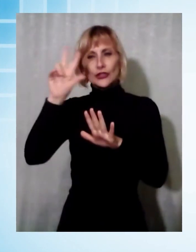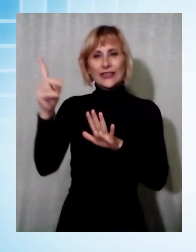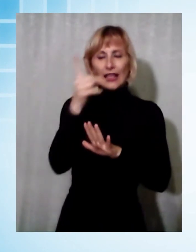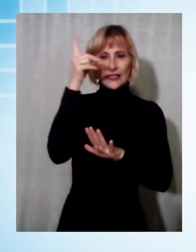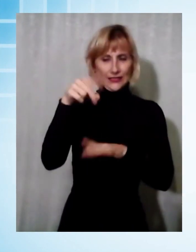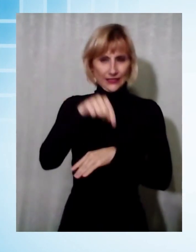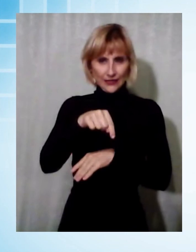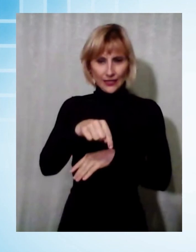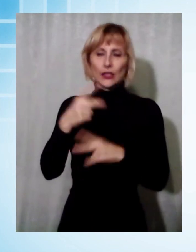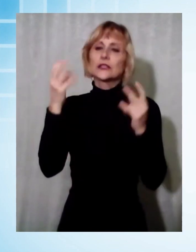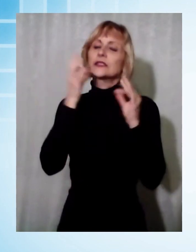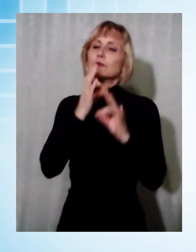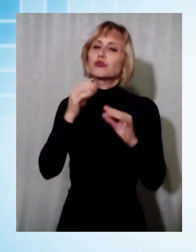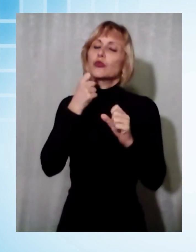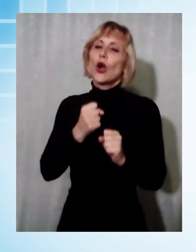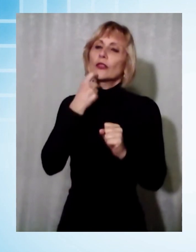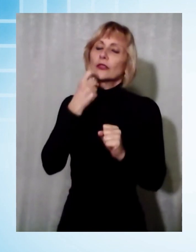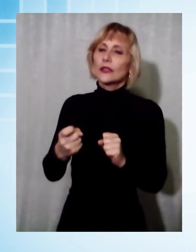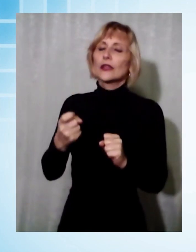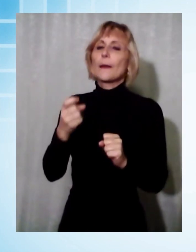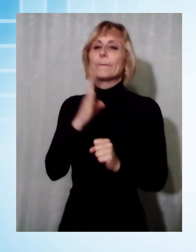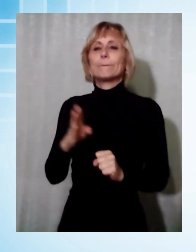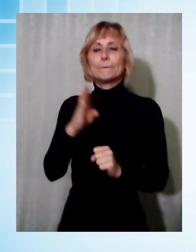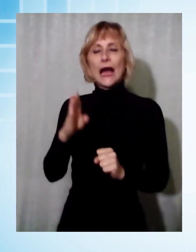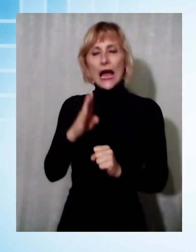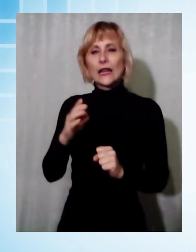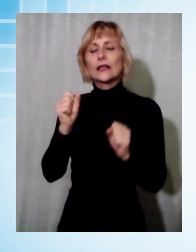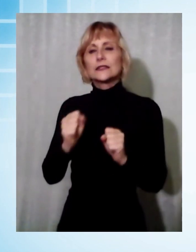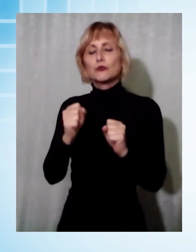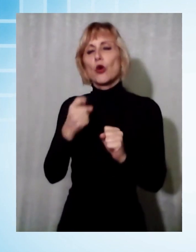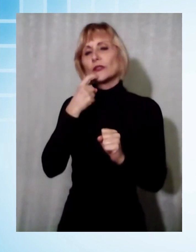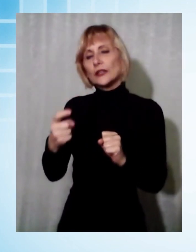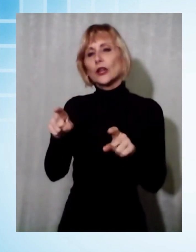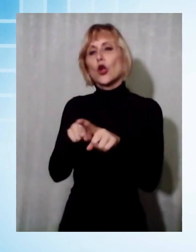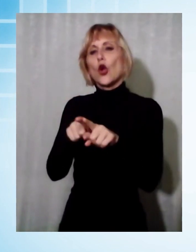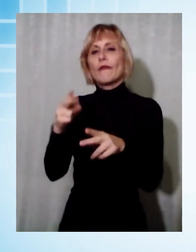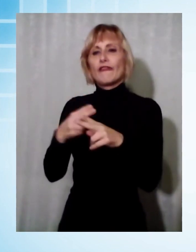pensare che l'ecografo arrivato a Barga sia quasi da considerarsi proprio come una Ferrari.